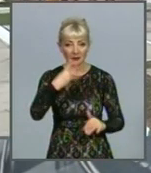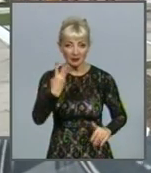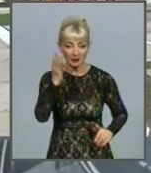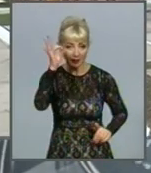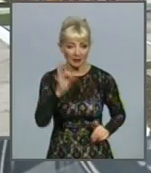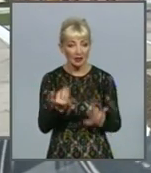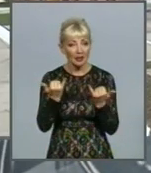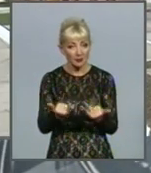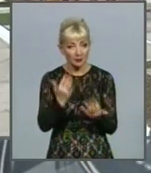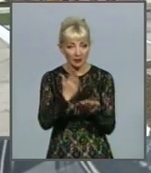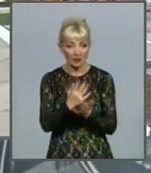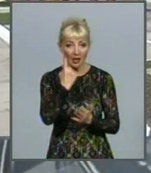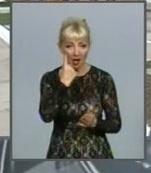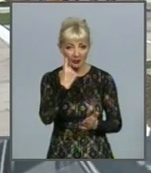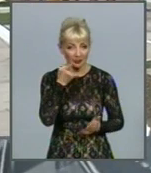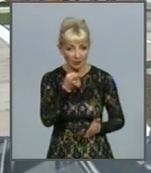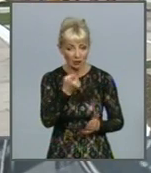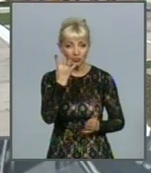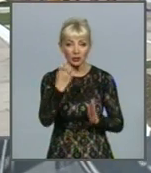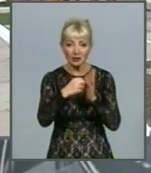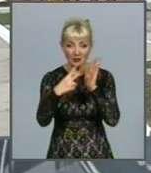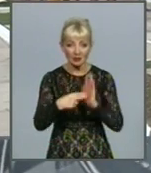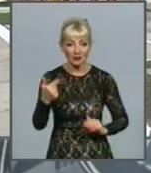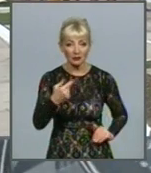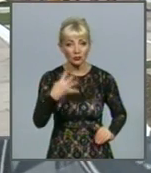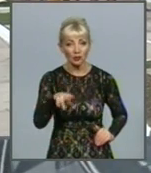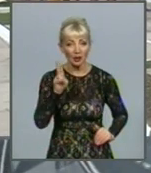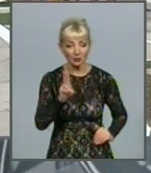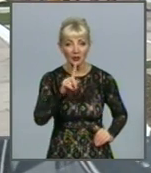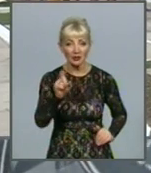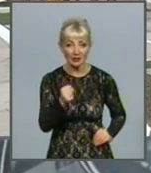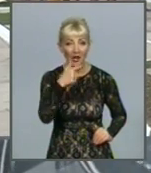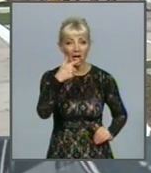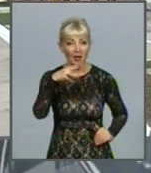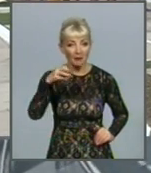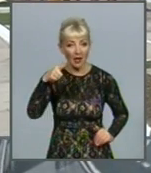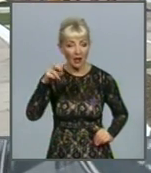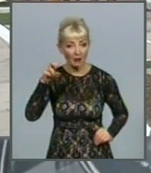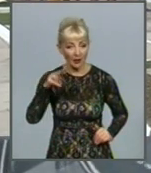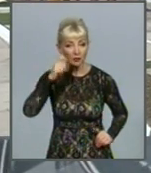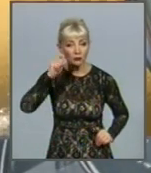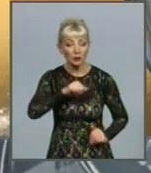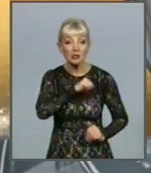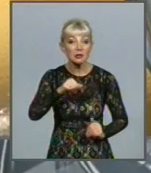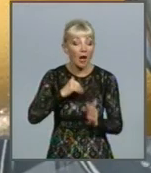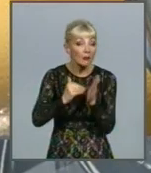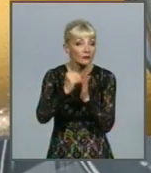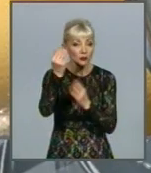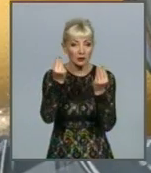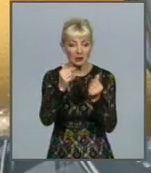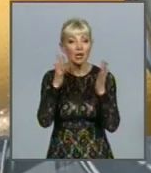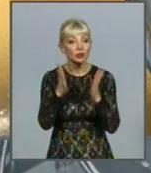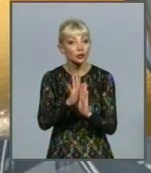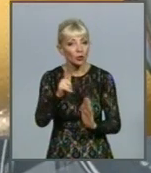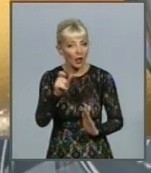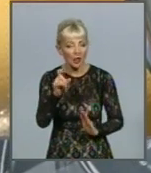Тепер вона становить 1417 гривень 40 копійок за мегаватт. Таким чином в Україні найвищі ціни не тільки за газ, а